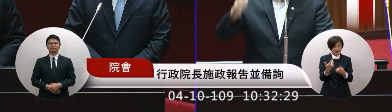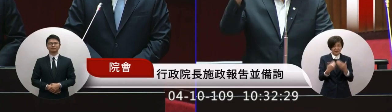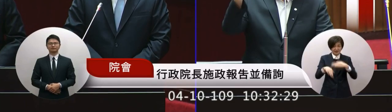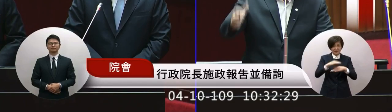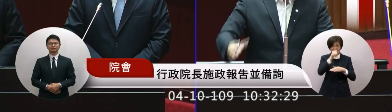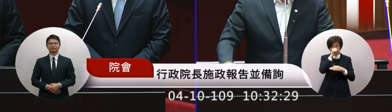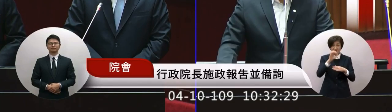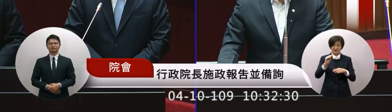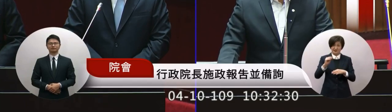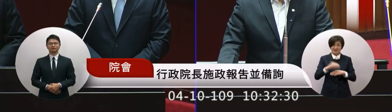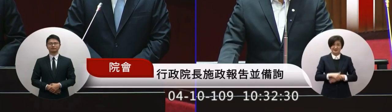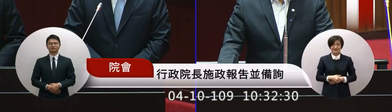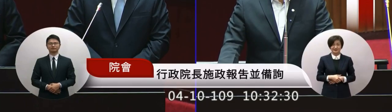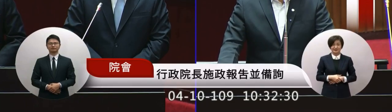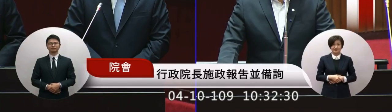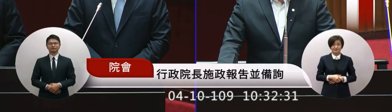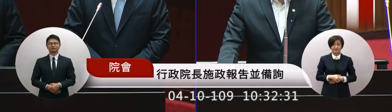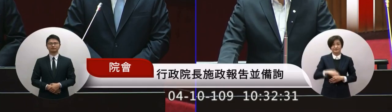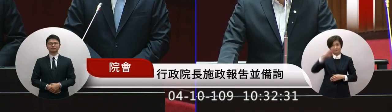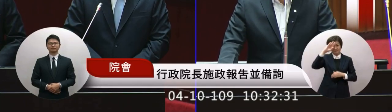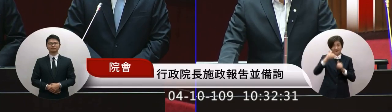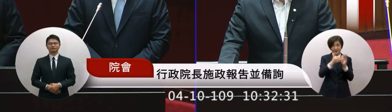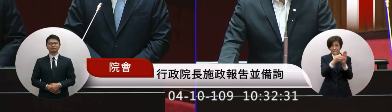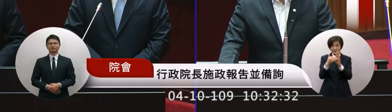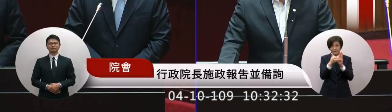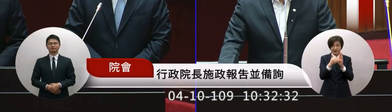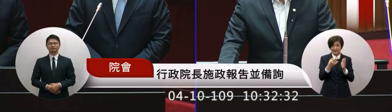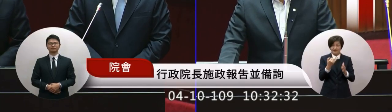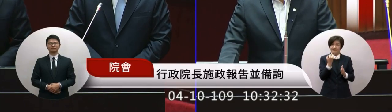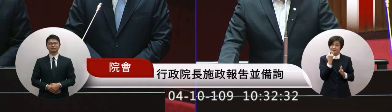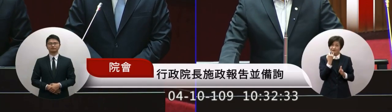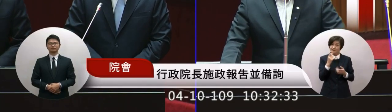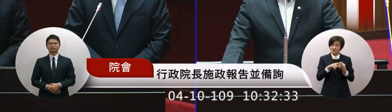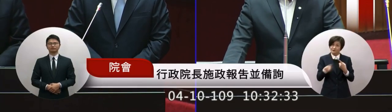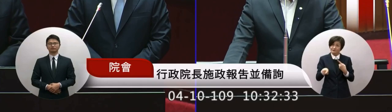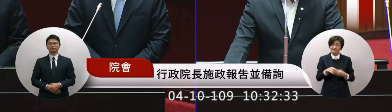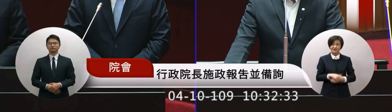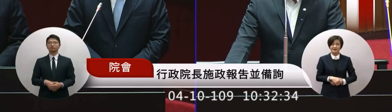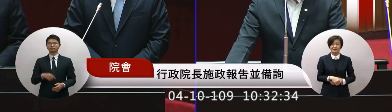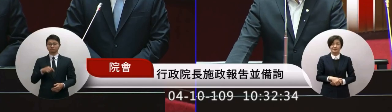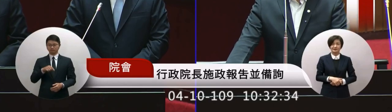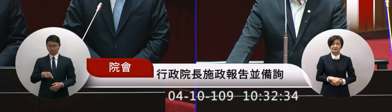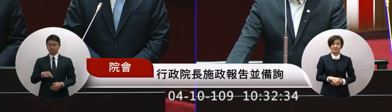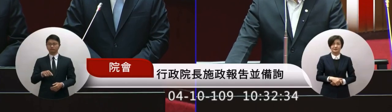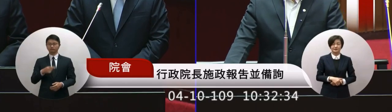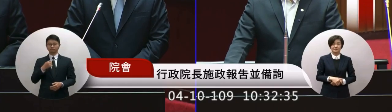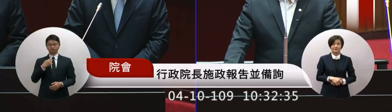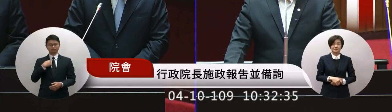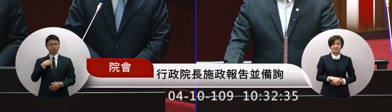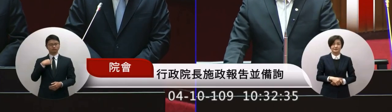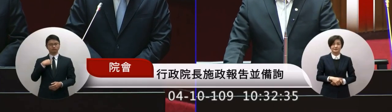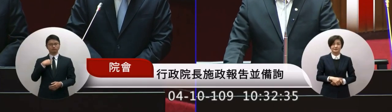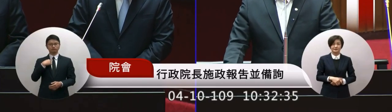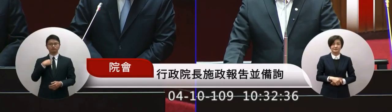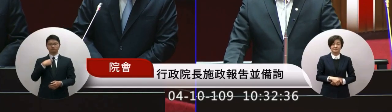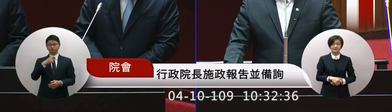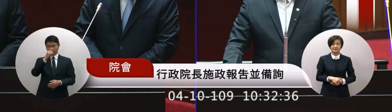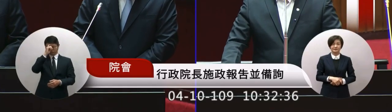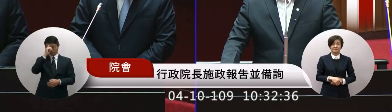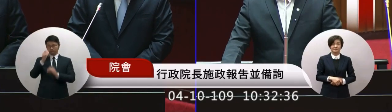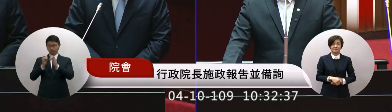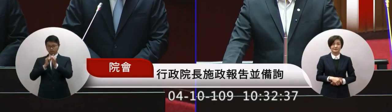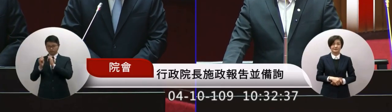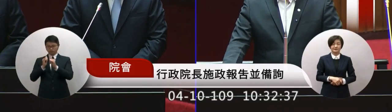更容易防防止我們疫情的發生這一部分我都還是請大家遵照